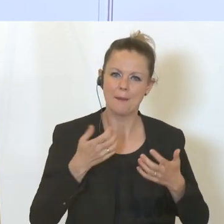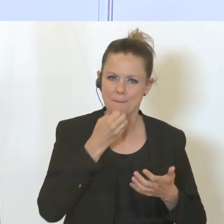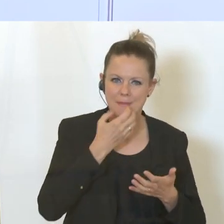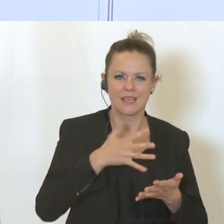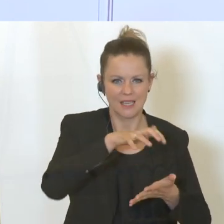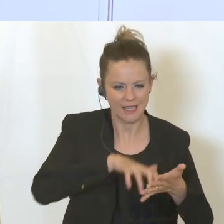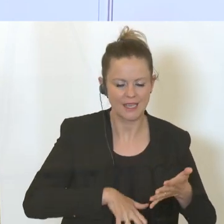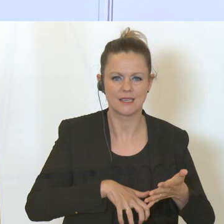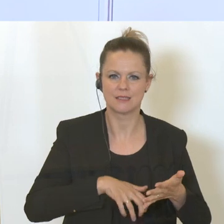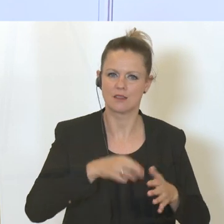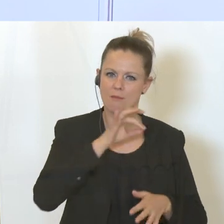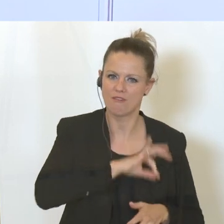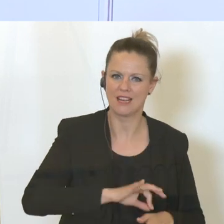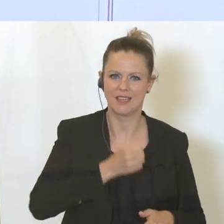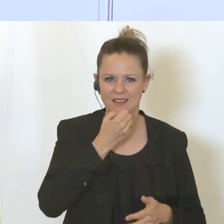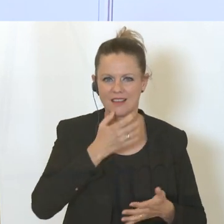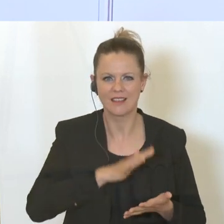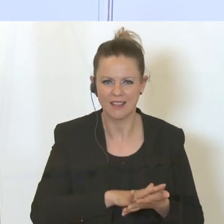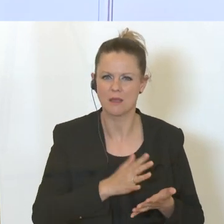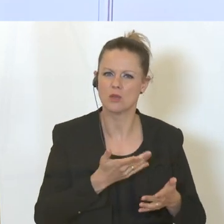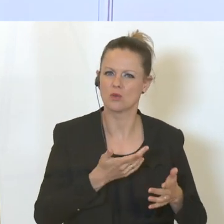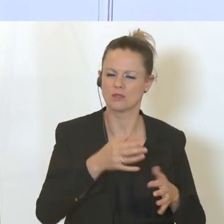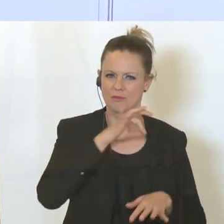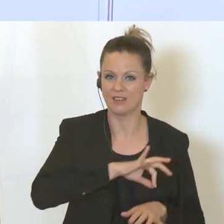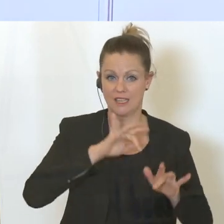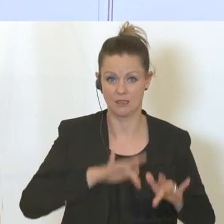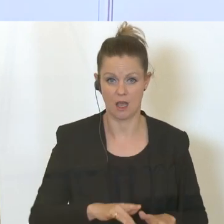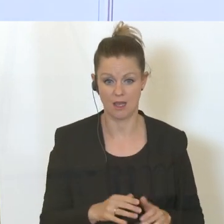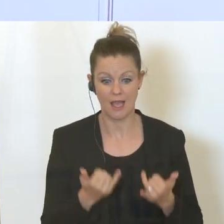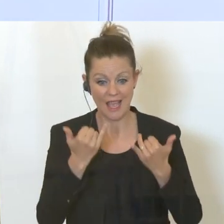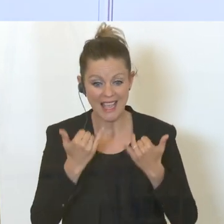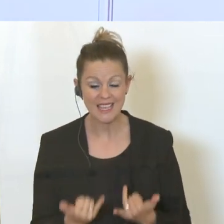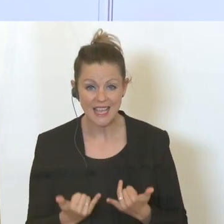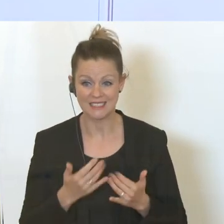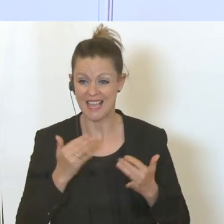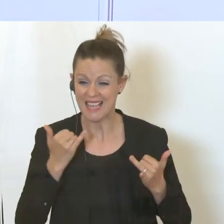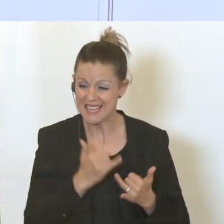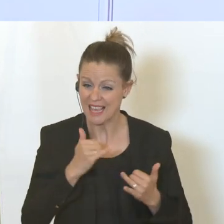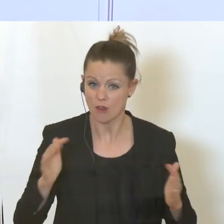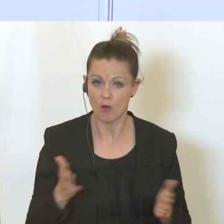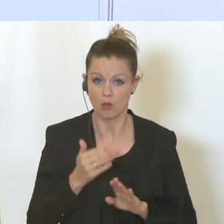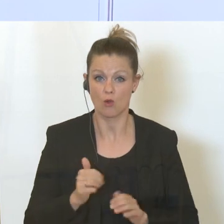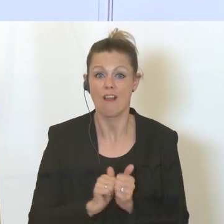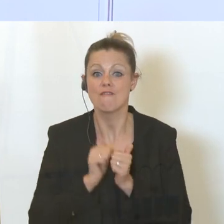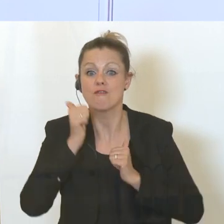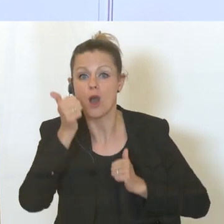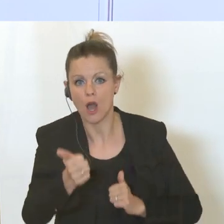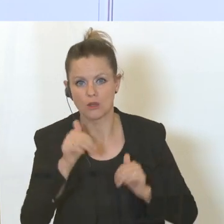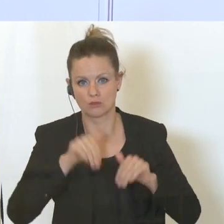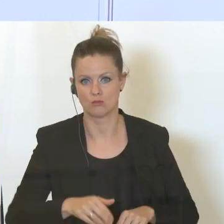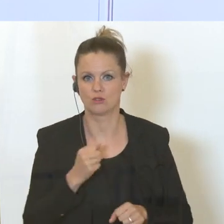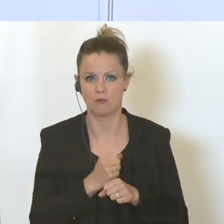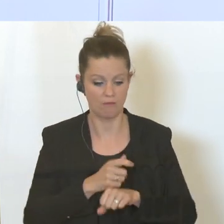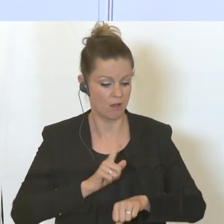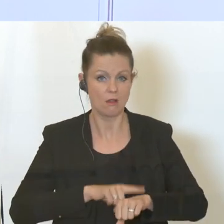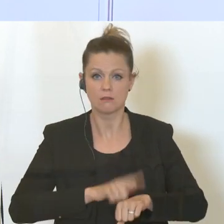und eine Genehmigungspflicht hat. Jetzt müssen wir das für jede Förderung im Vorhinein entsprechend tun. Dadurch verlieren